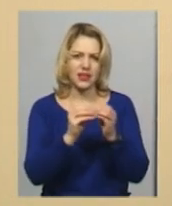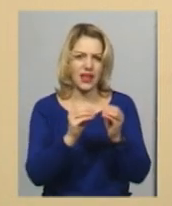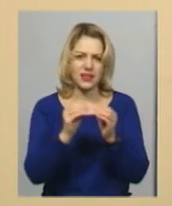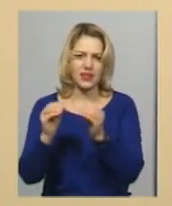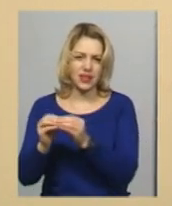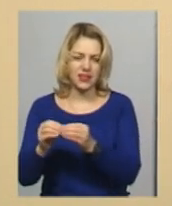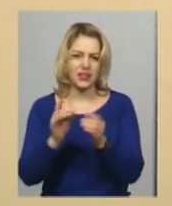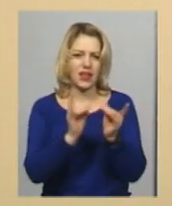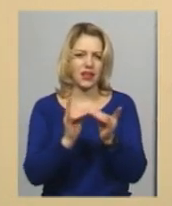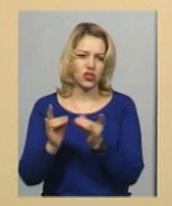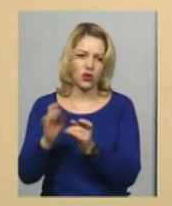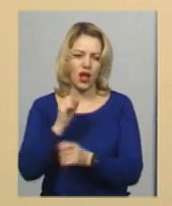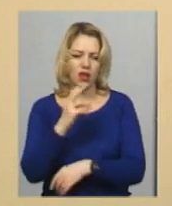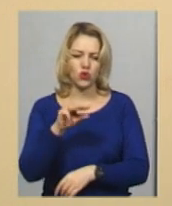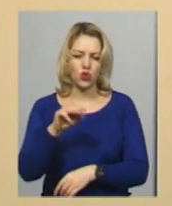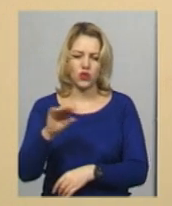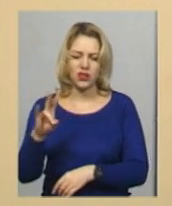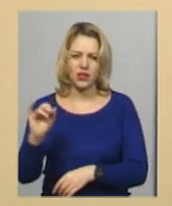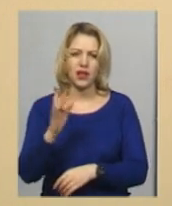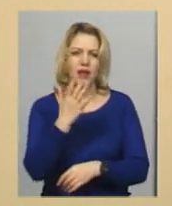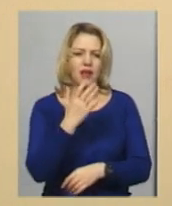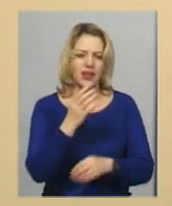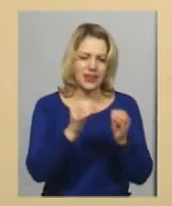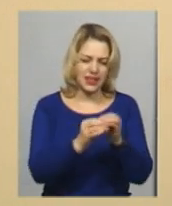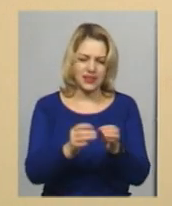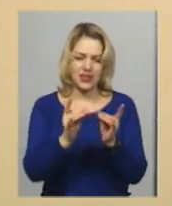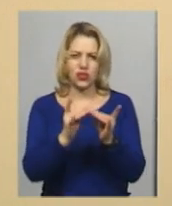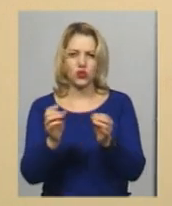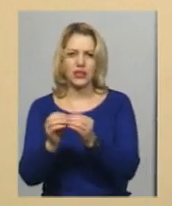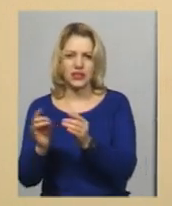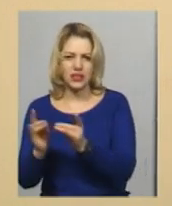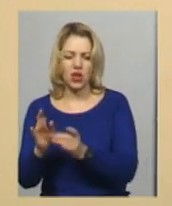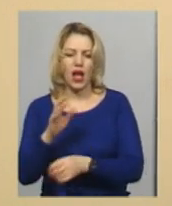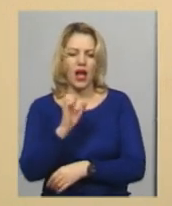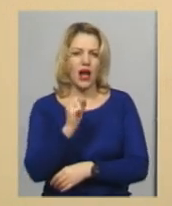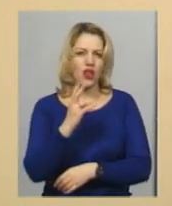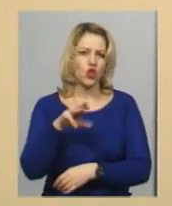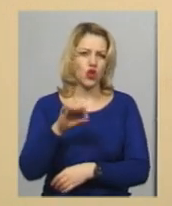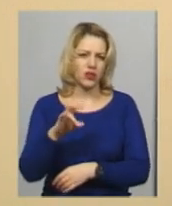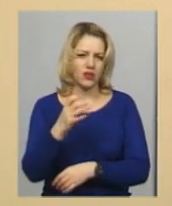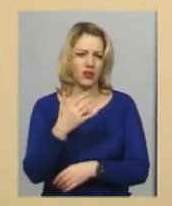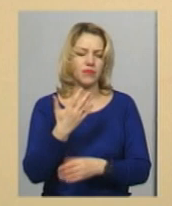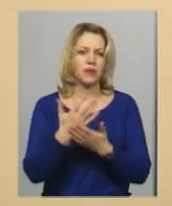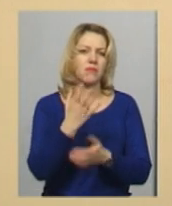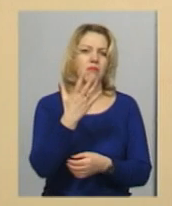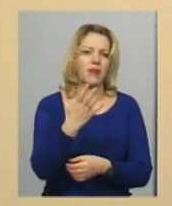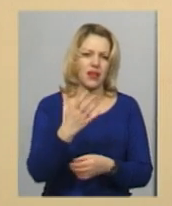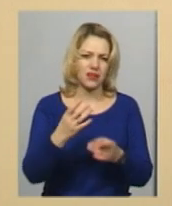Антоніни на 10 і в Меджибиржі 5 ліжок. Саме існування таких малопотужних лікарень є